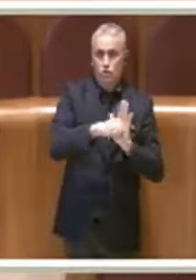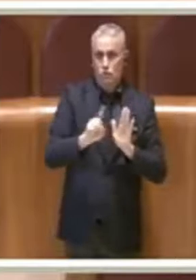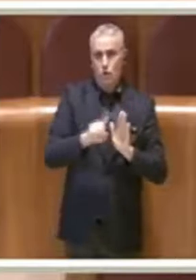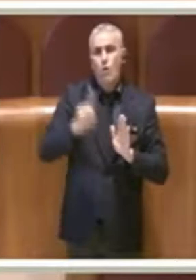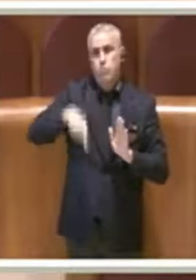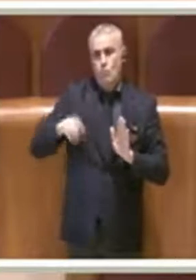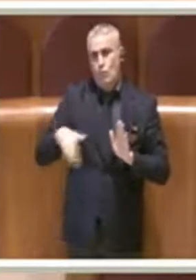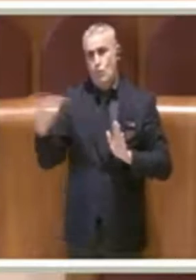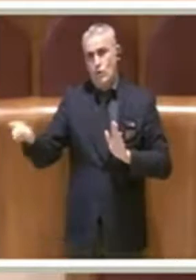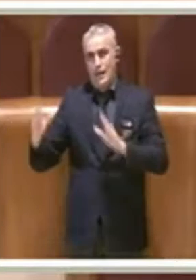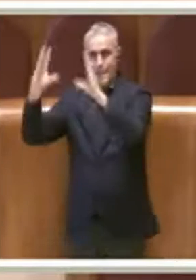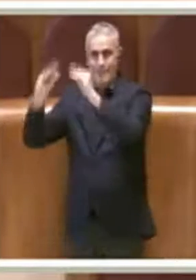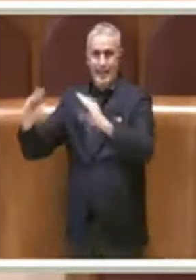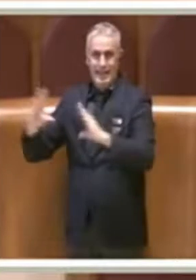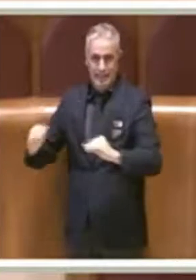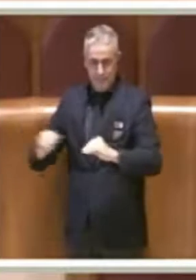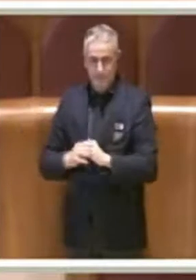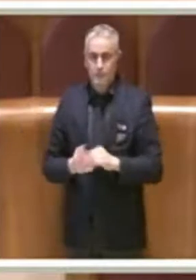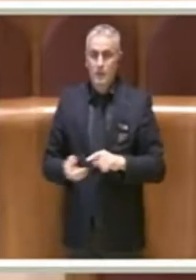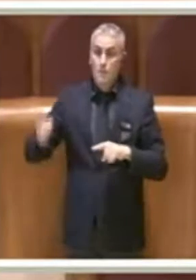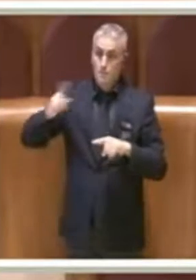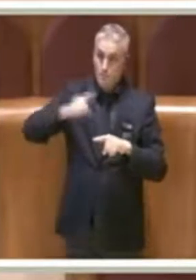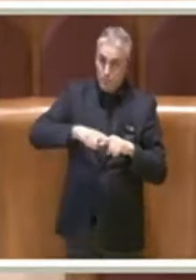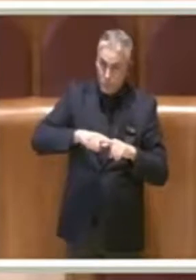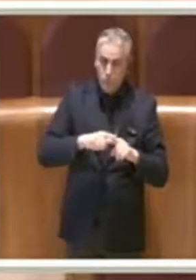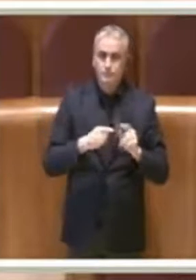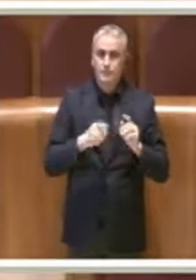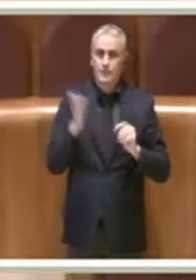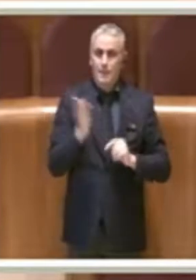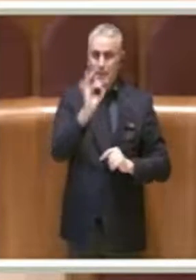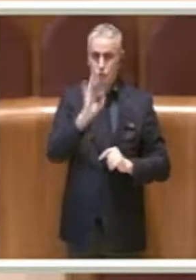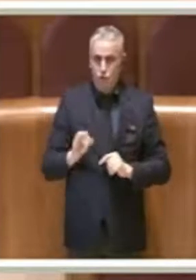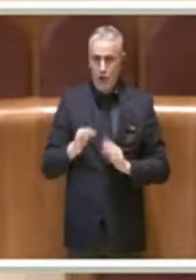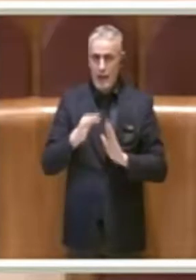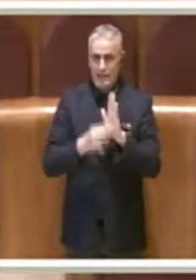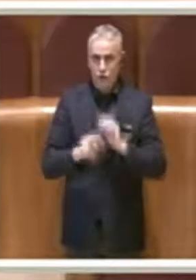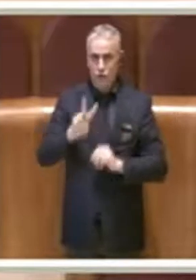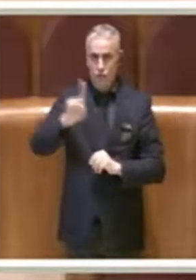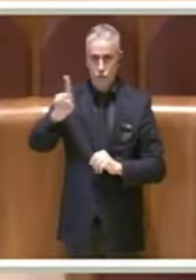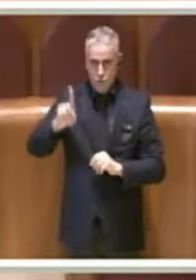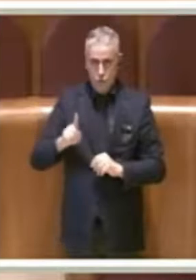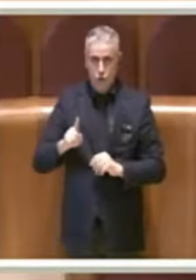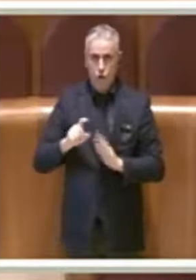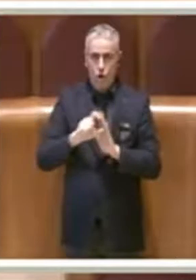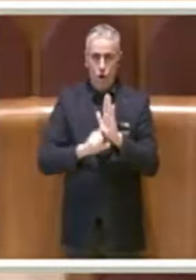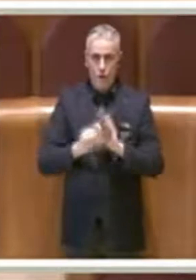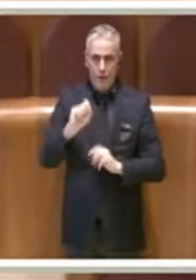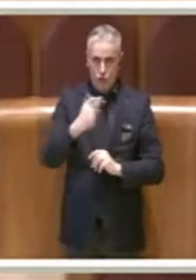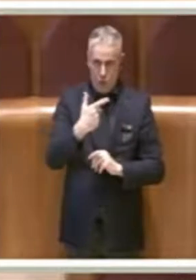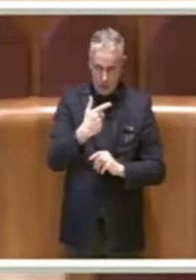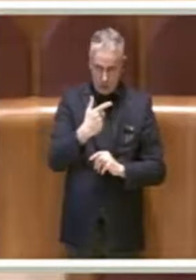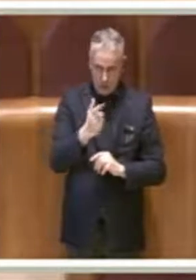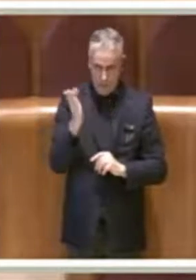Dunque, poi abbiamo rivisto le percentuali dell'articolo 21,12 e